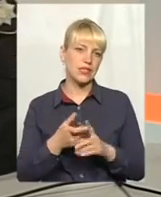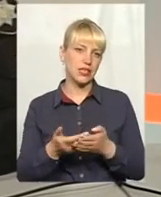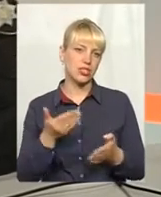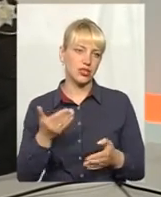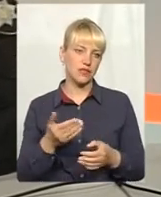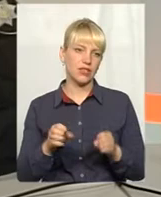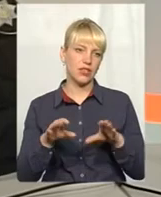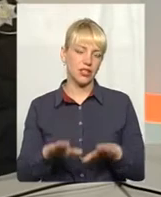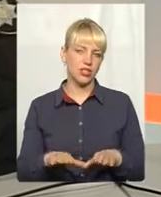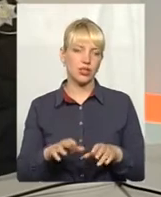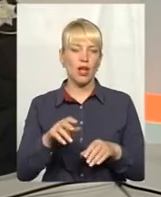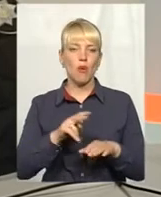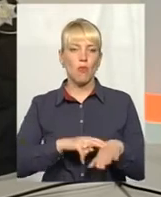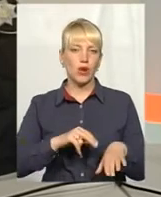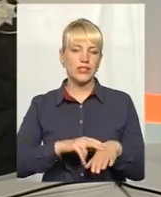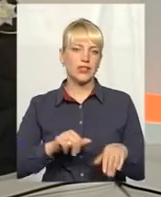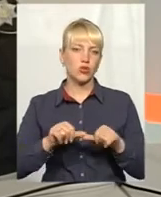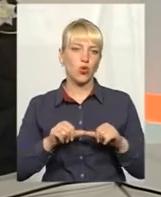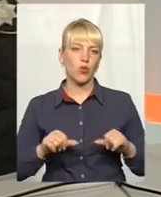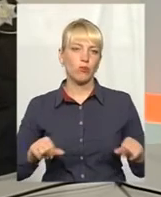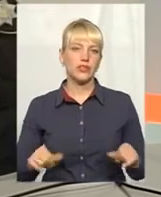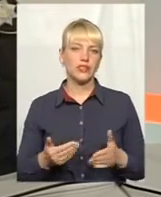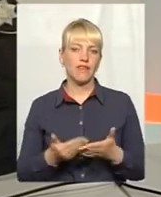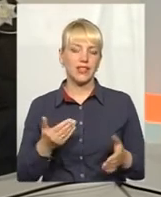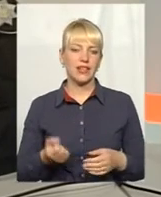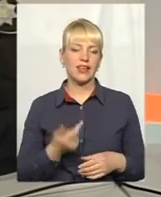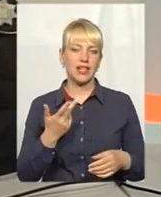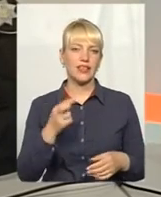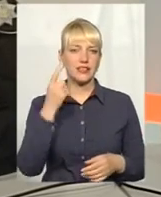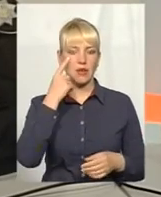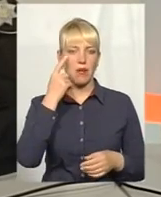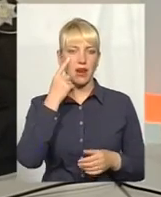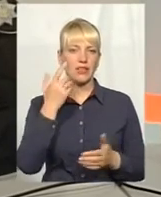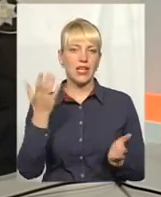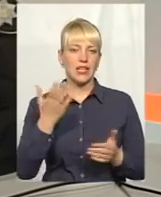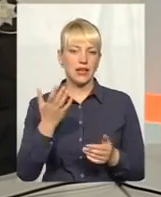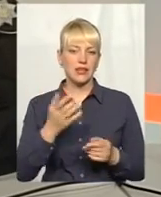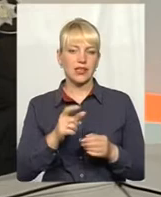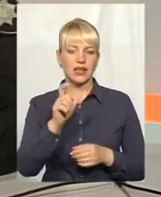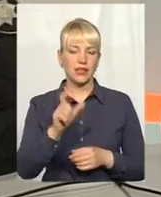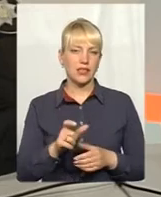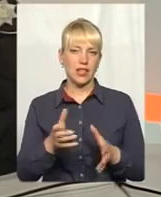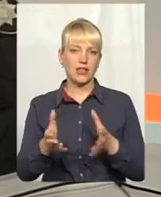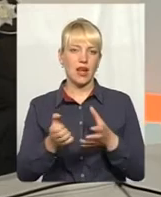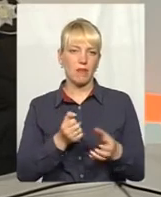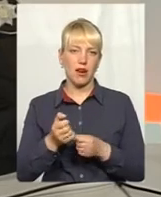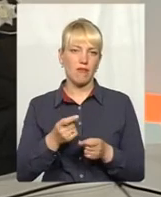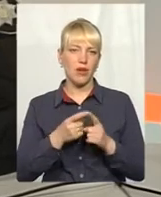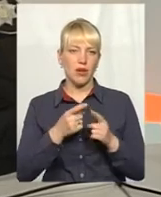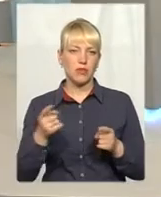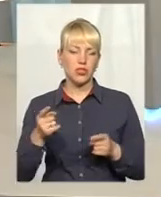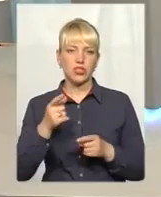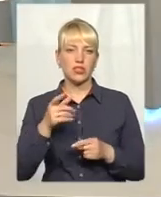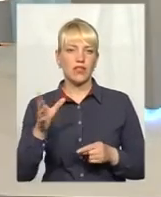рішення поліцейської комісії, від кількості тих балів, які кандидат набрав під час всіх етапів відбору.